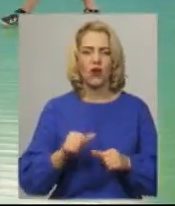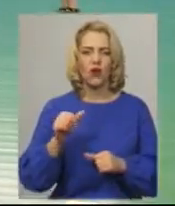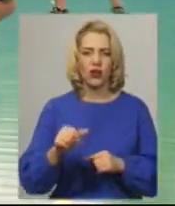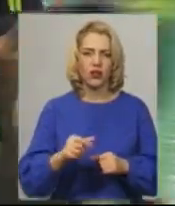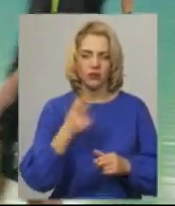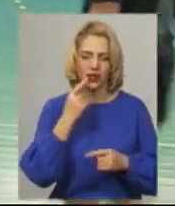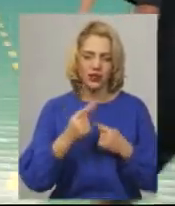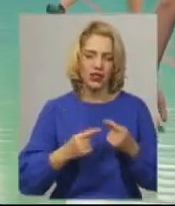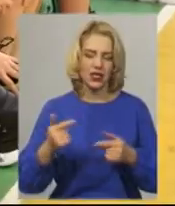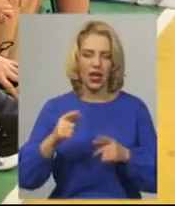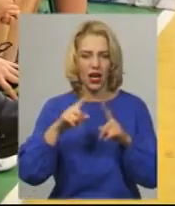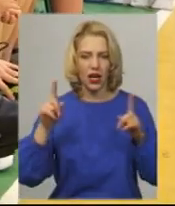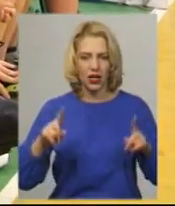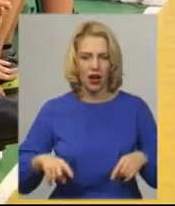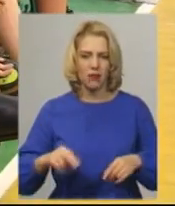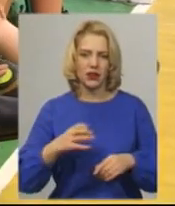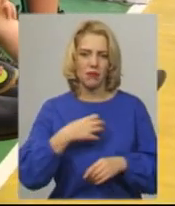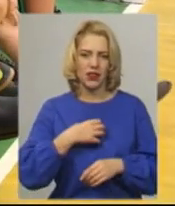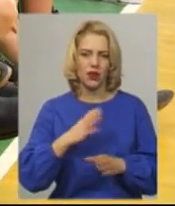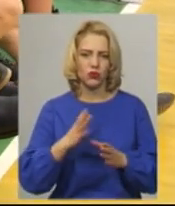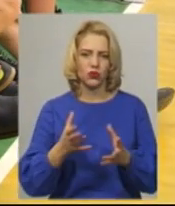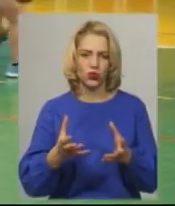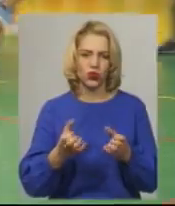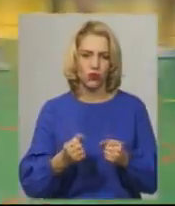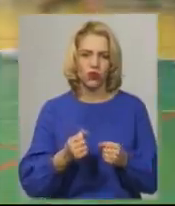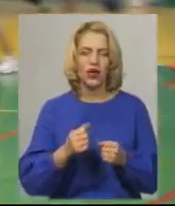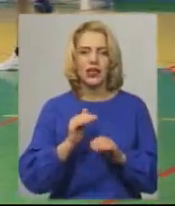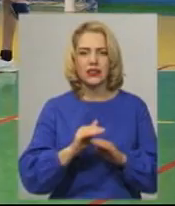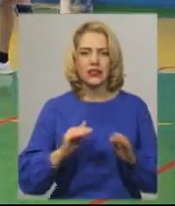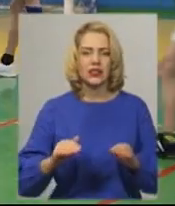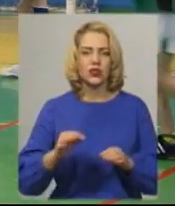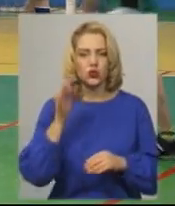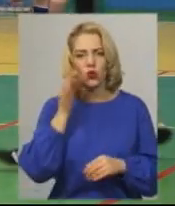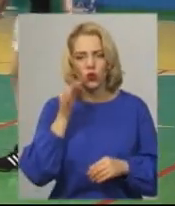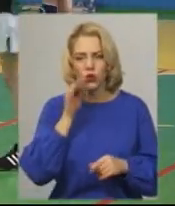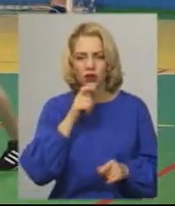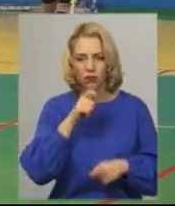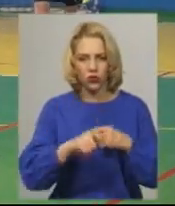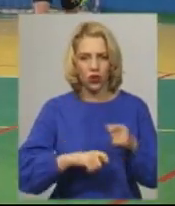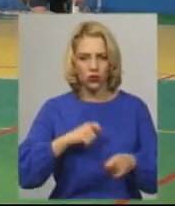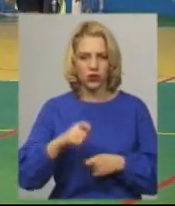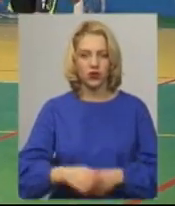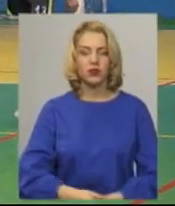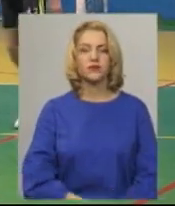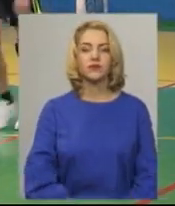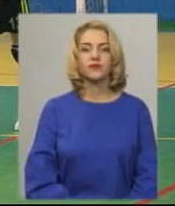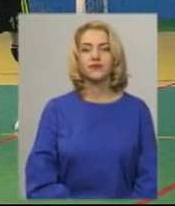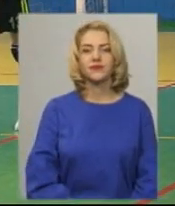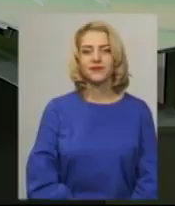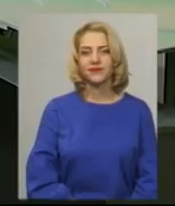медалей, усі учасники – дремо і солодкі подарунки. Ділиця Ганна Юськова, Андрій Гменний, Олександр Горжевський. Новини на Суспільному. Хмельницький.